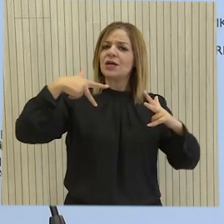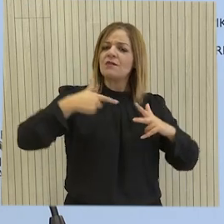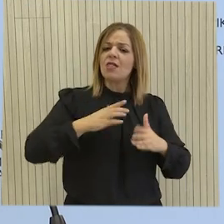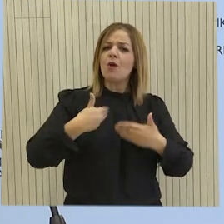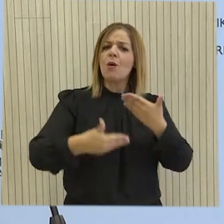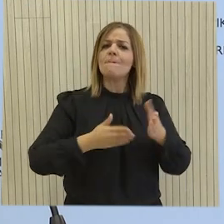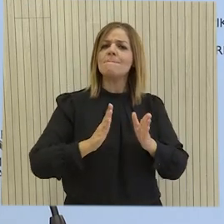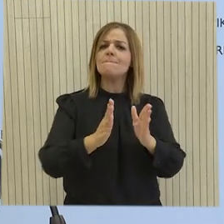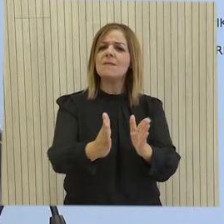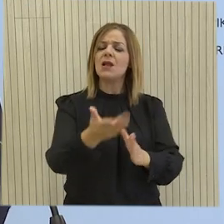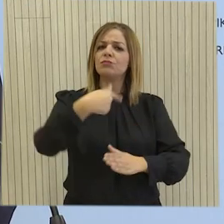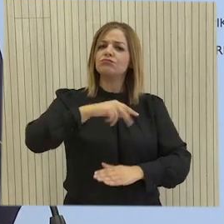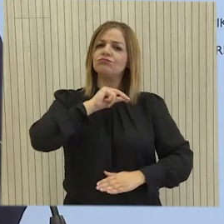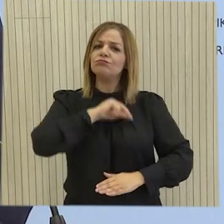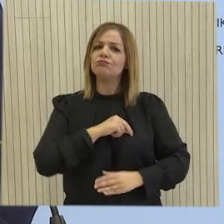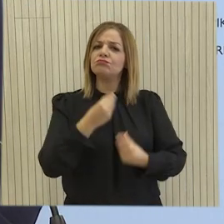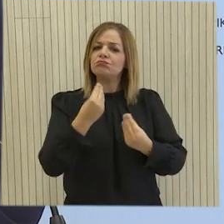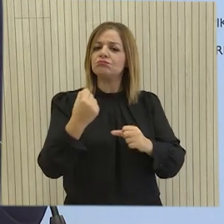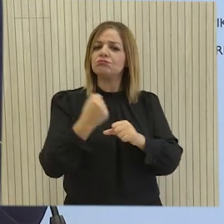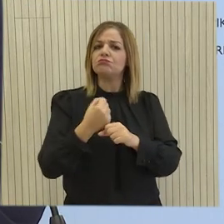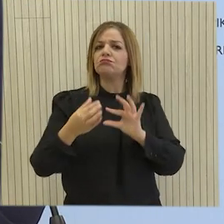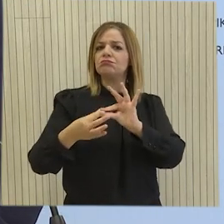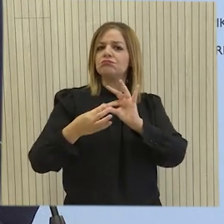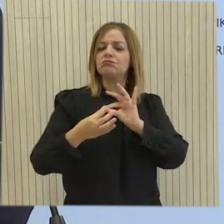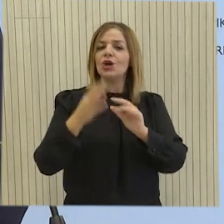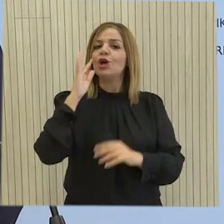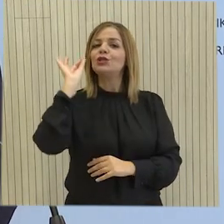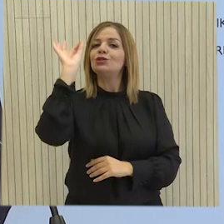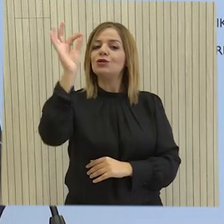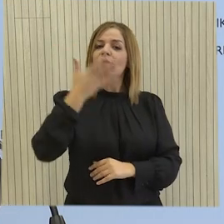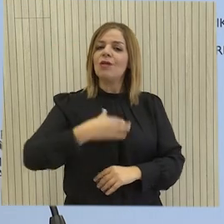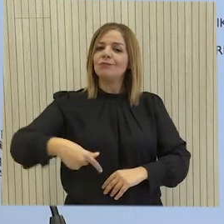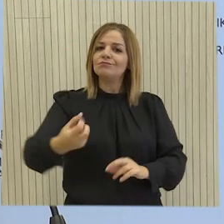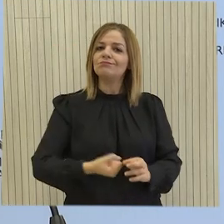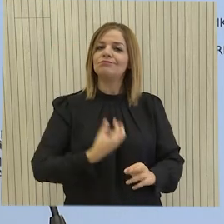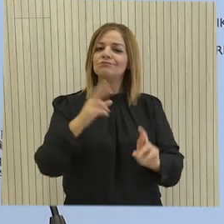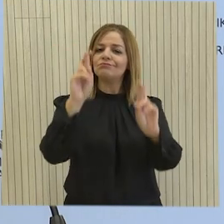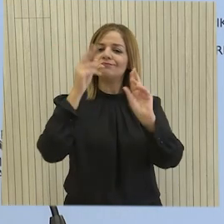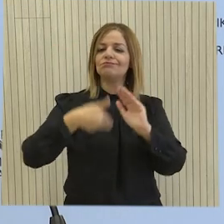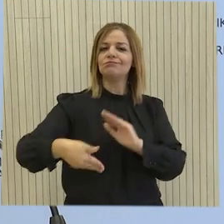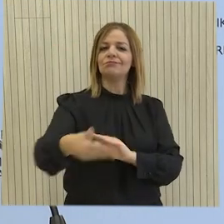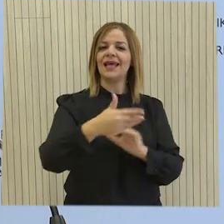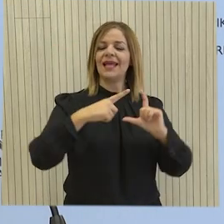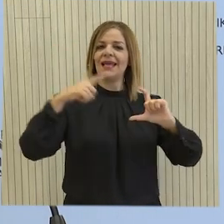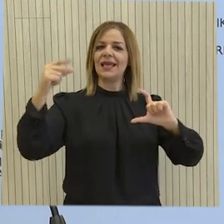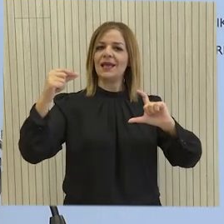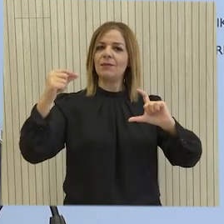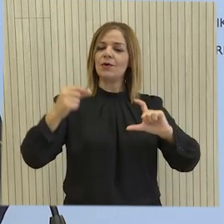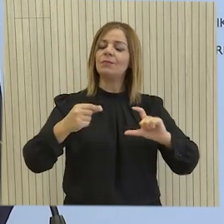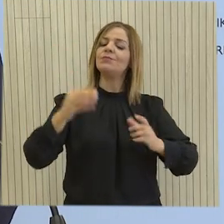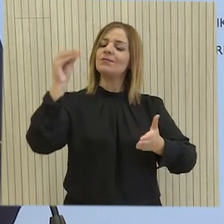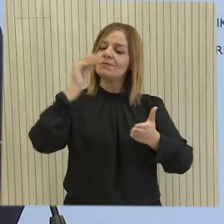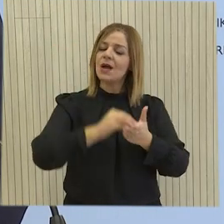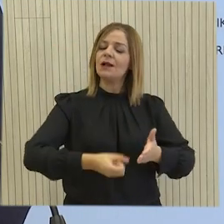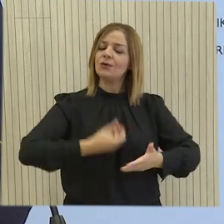πορευτεί μέσα από ειλικρινή, ωφέλιμη και παραγωγική συνεργασία με στόχο την δημιουργία ελπίδας και προοπτικής για το σύνολο του λαού. Χαιρετίζουμε για